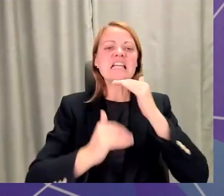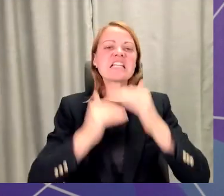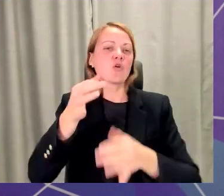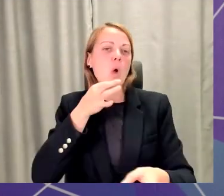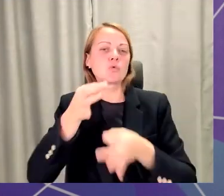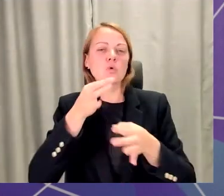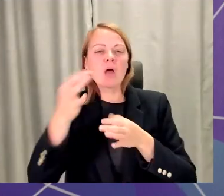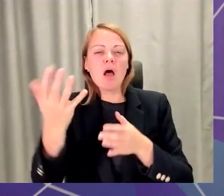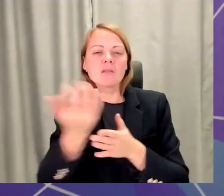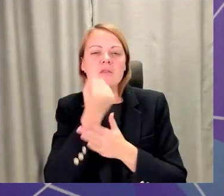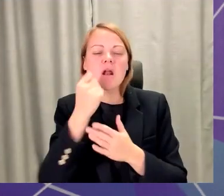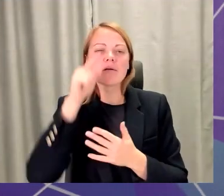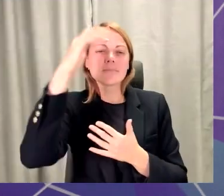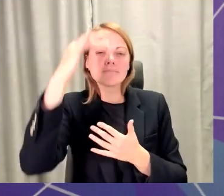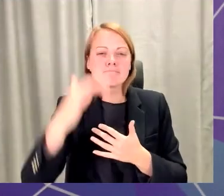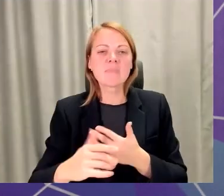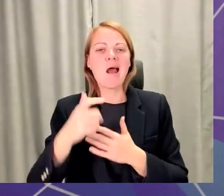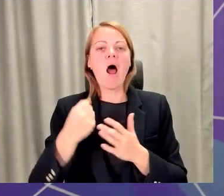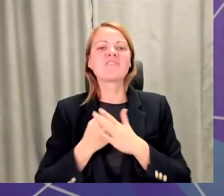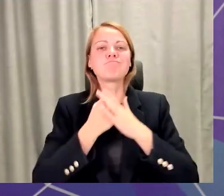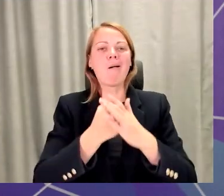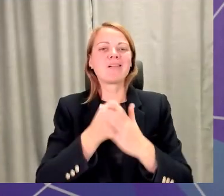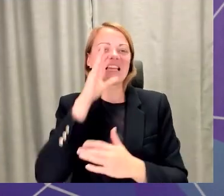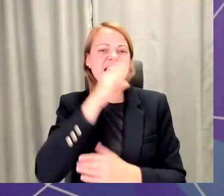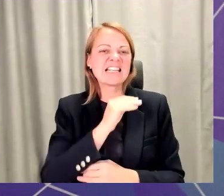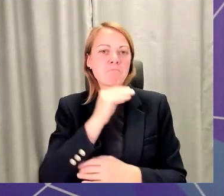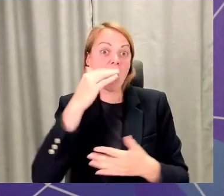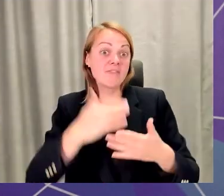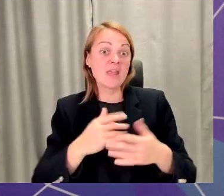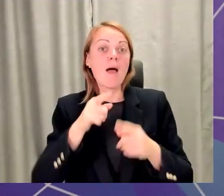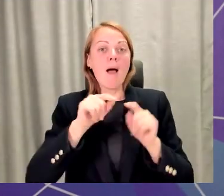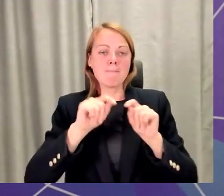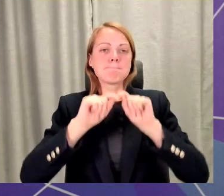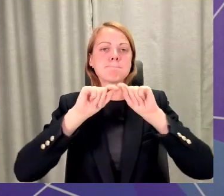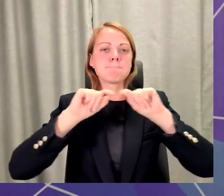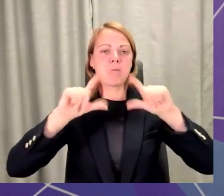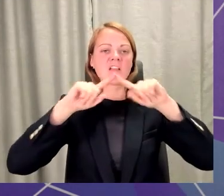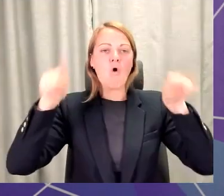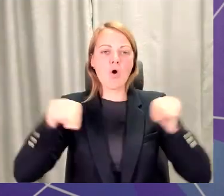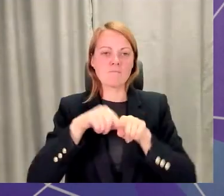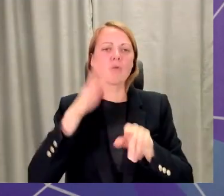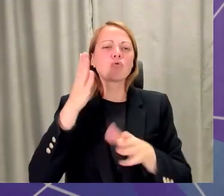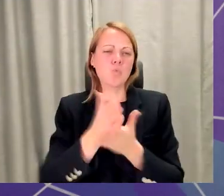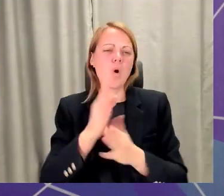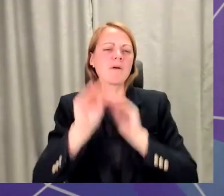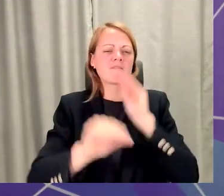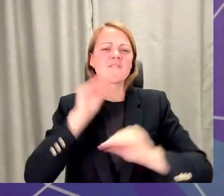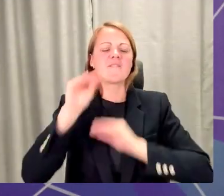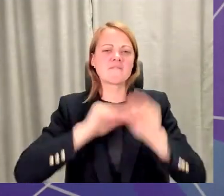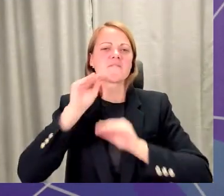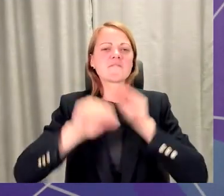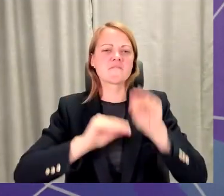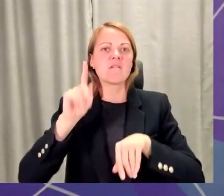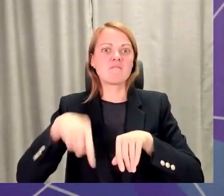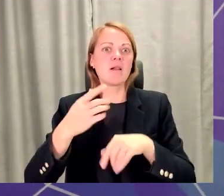dažādas atbalstu iespējas. Šī platforma top, viņa, protams, ir izstrādes stadijā un kaut kādā brīdī viņa kļūs,